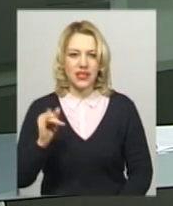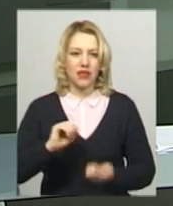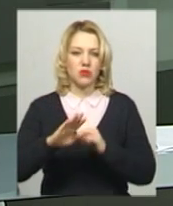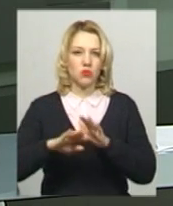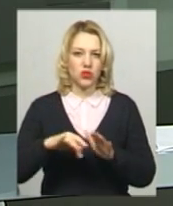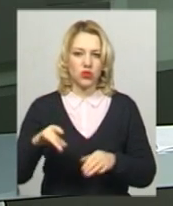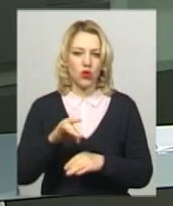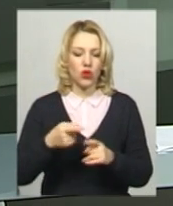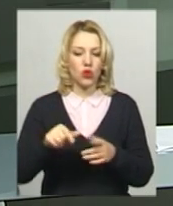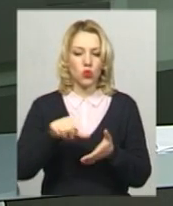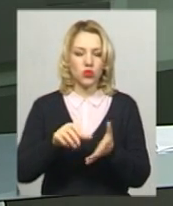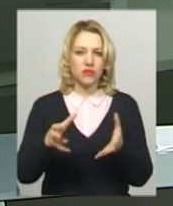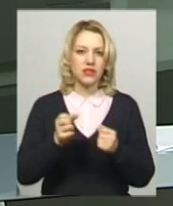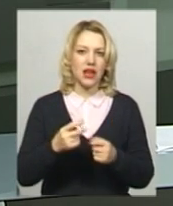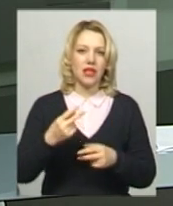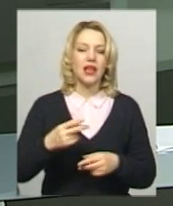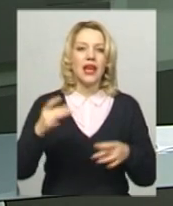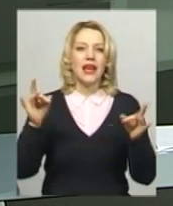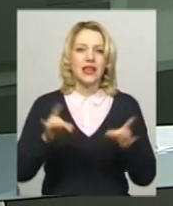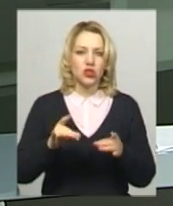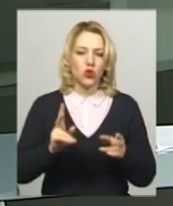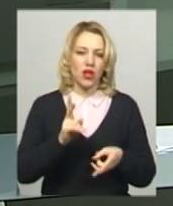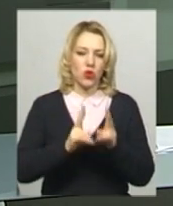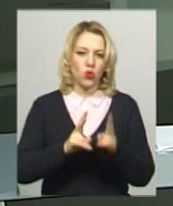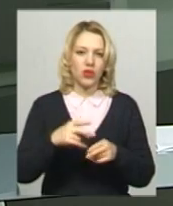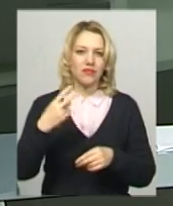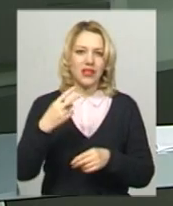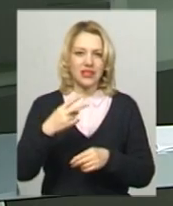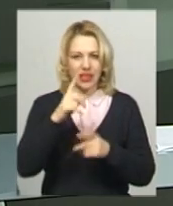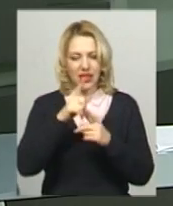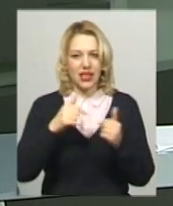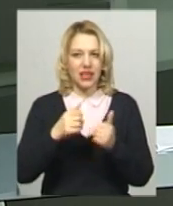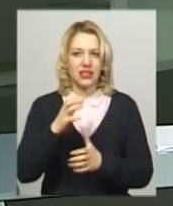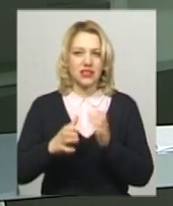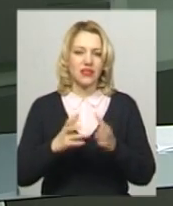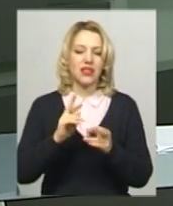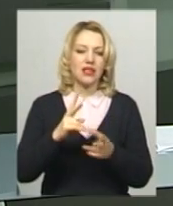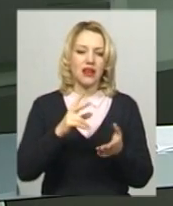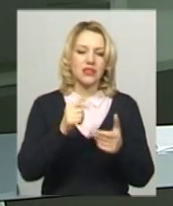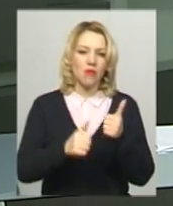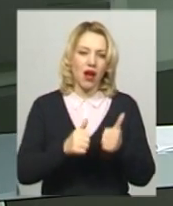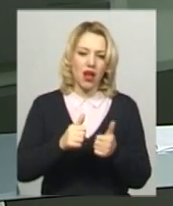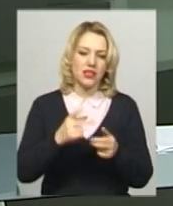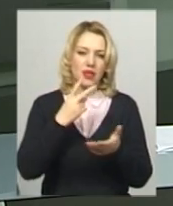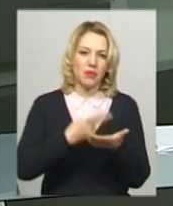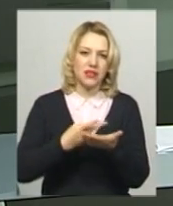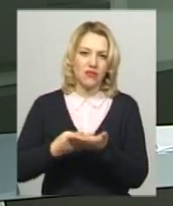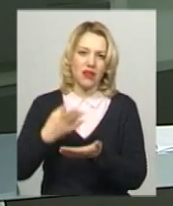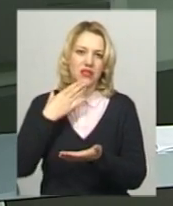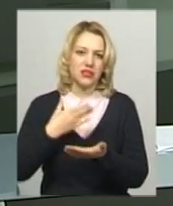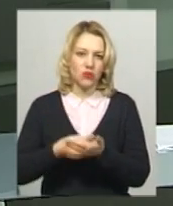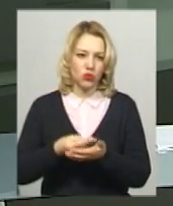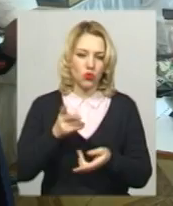ресторатори і кухарі з 23 країн світу. Як вони змагалися, представляючи особливості своєї національної кухні, бачила Тетяна